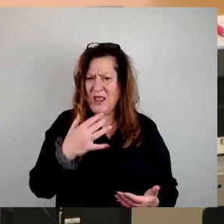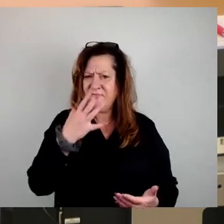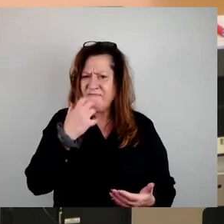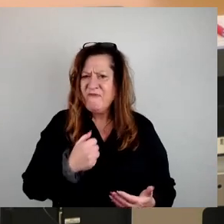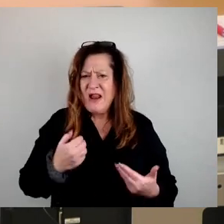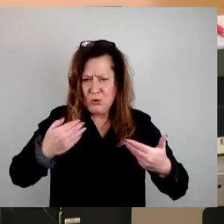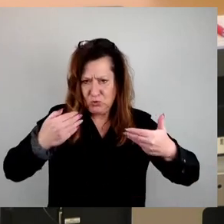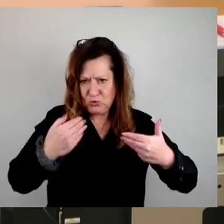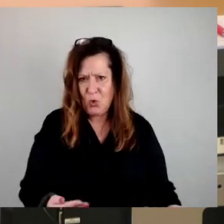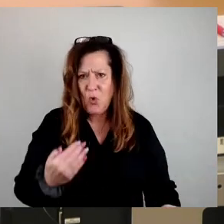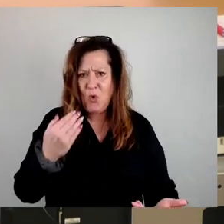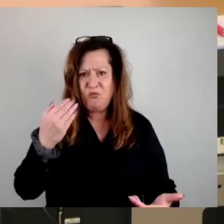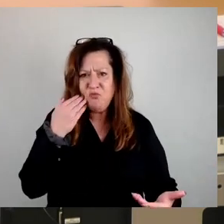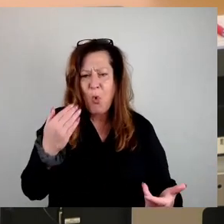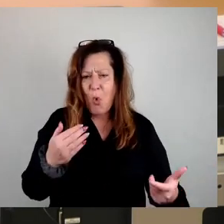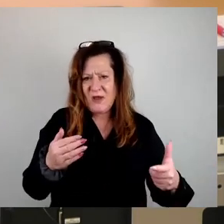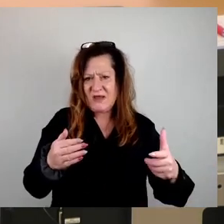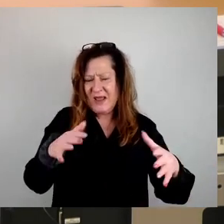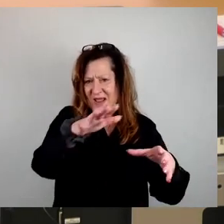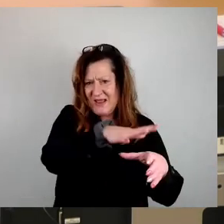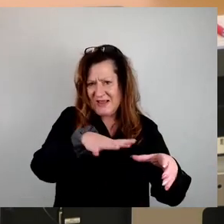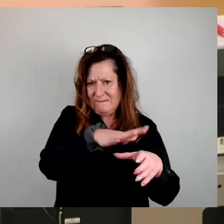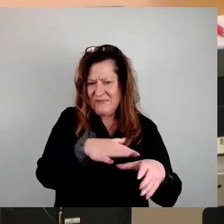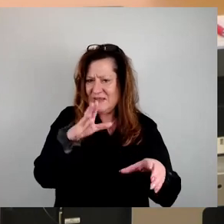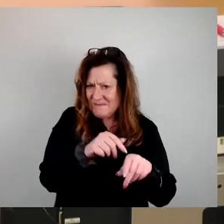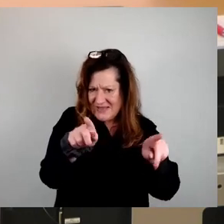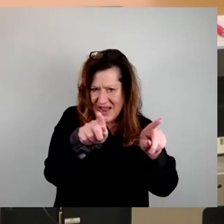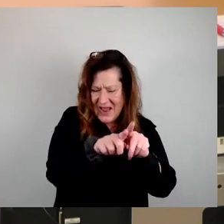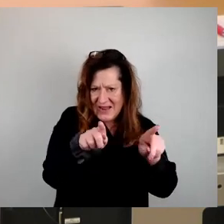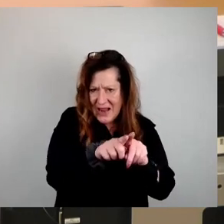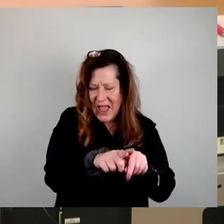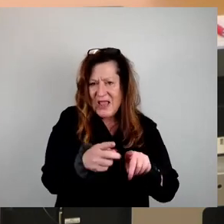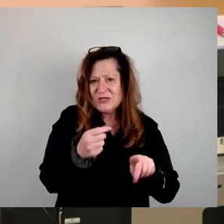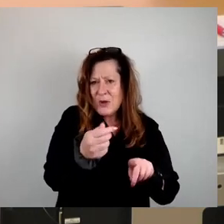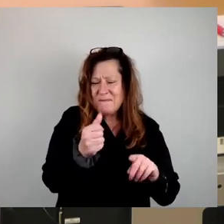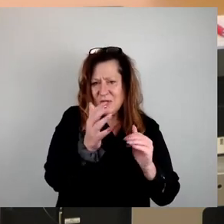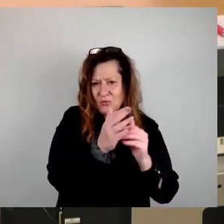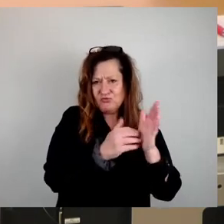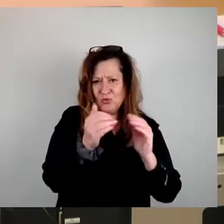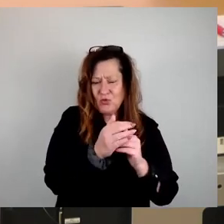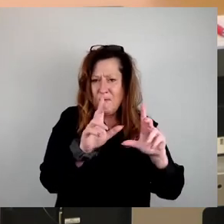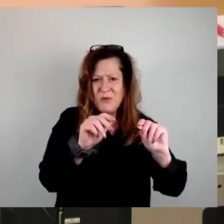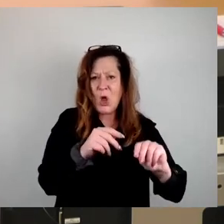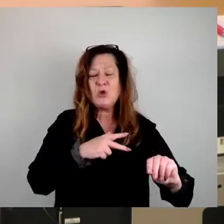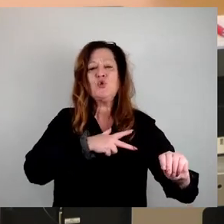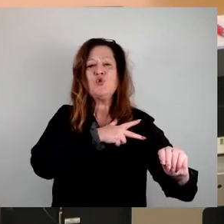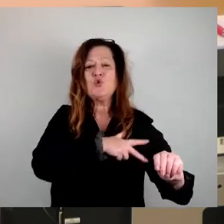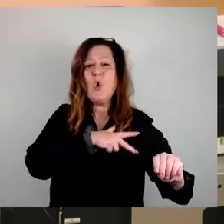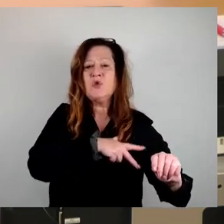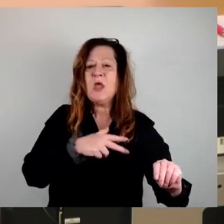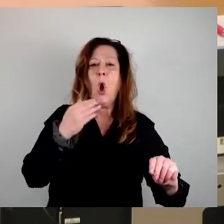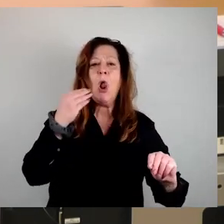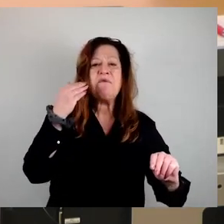ähnlichen Mieterstruktur, in diesem Fall dann Sozialwohnungsgebiete, oder wollen wir eine Stadt mit sozialer Durchmischung?